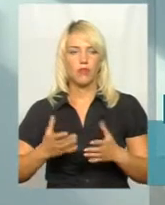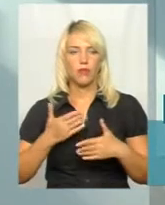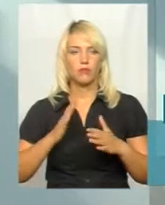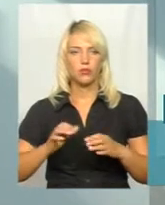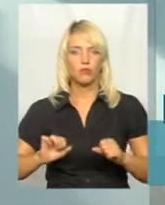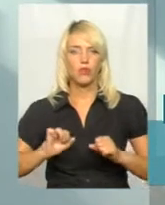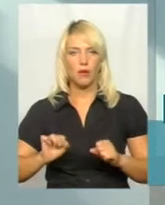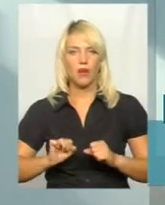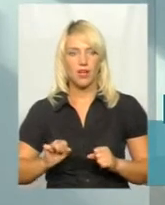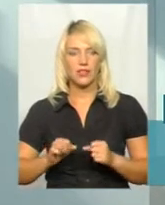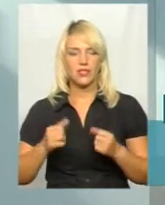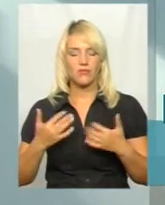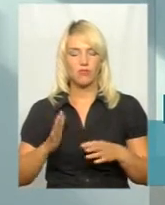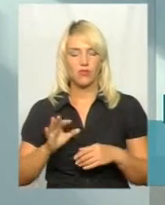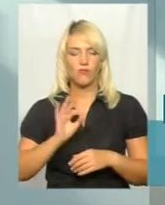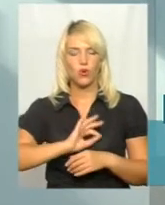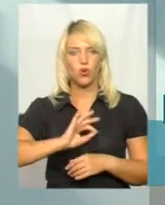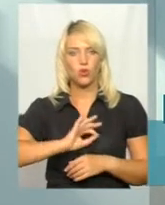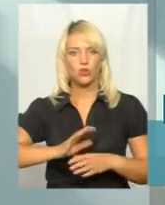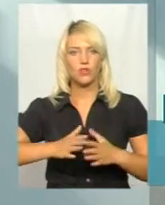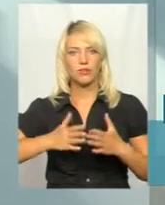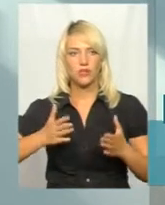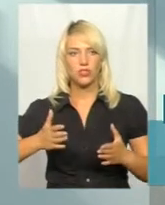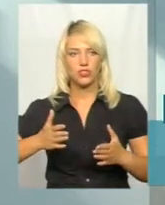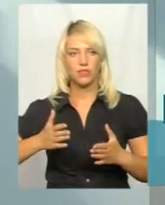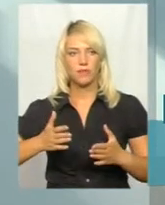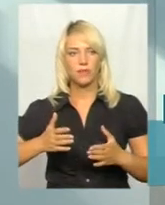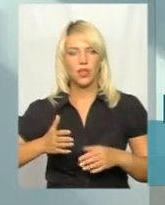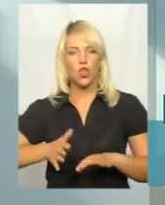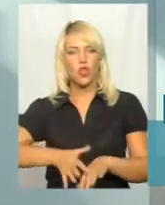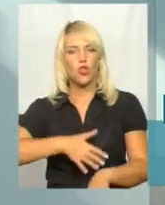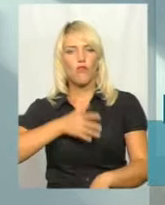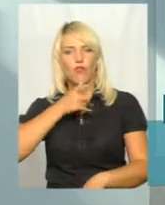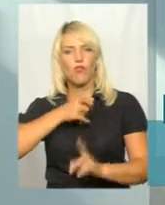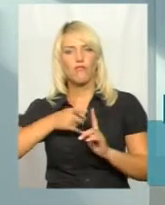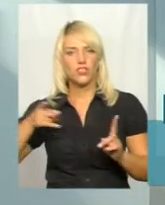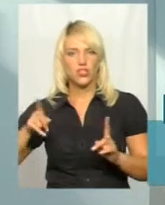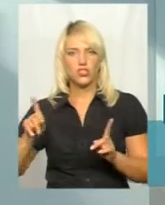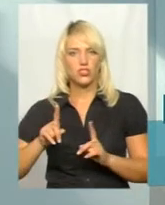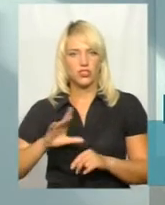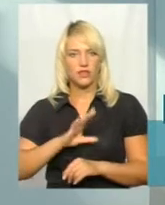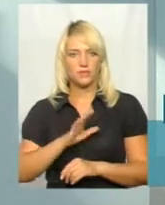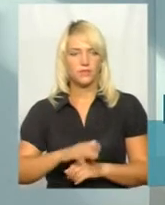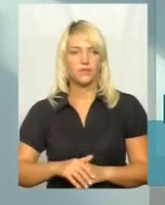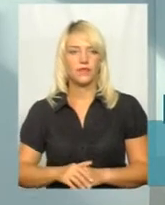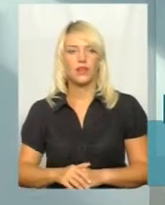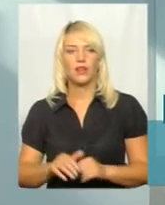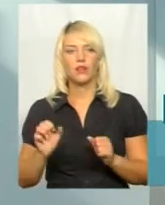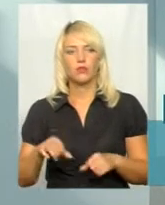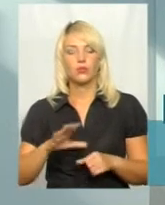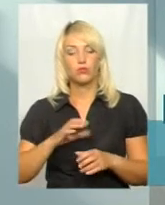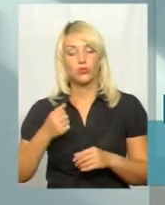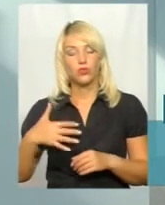намагатися, вже будемо використовувати більш її довговічніші види. Може, і більш